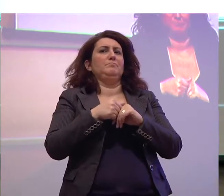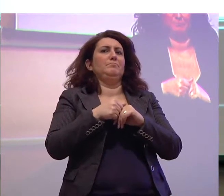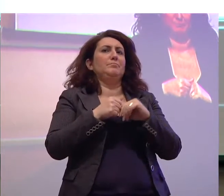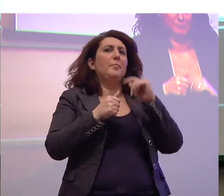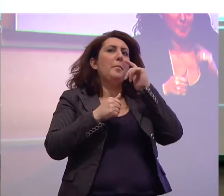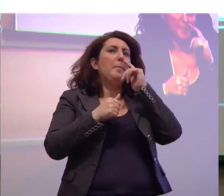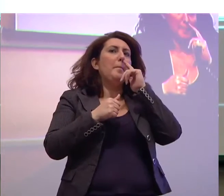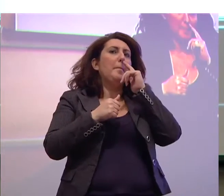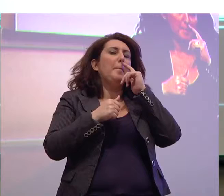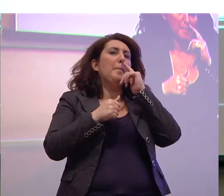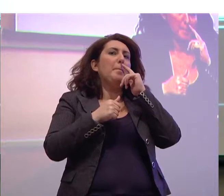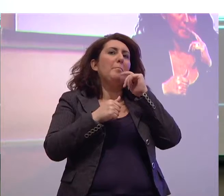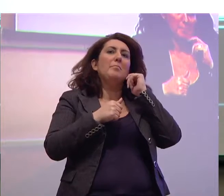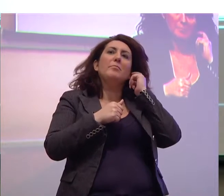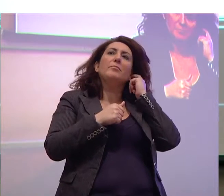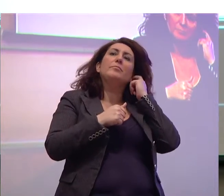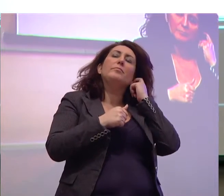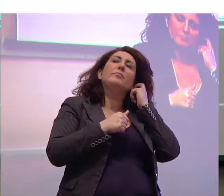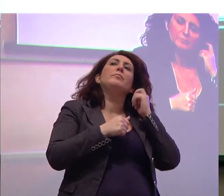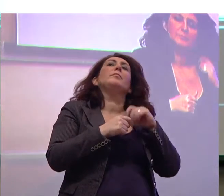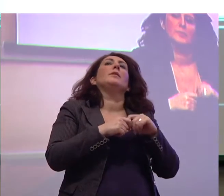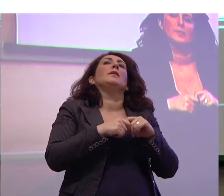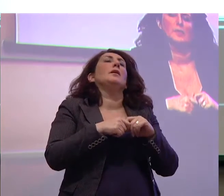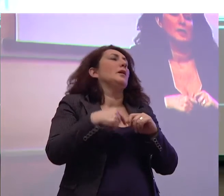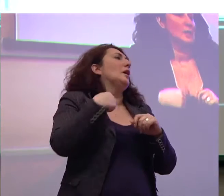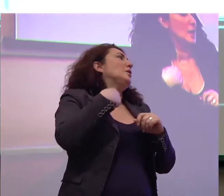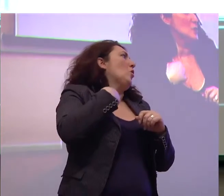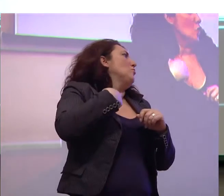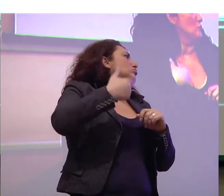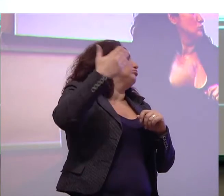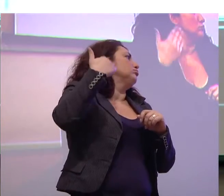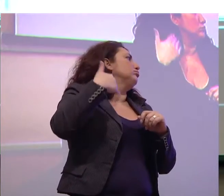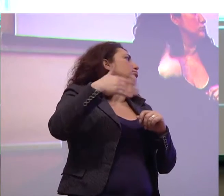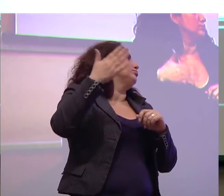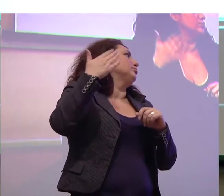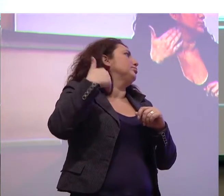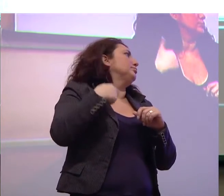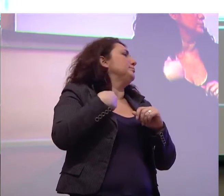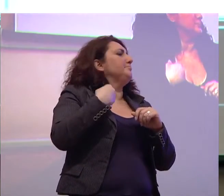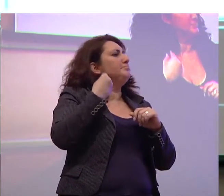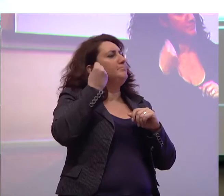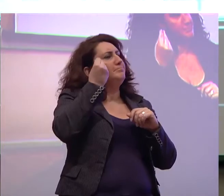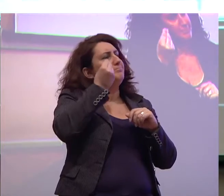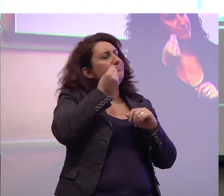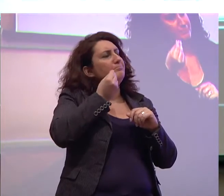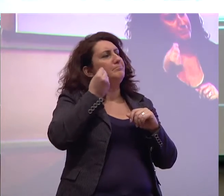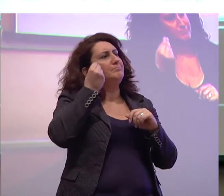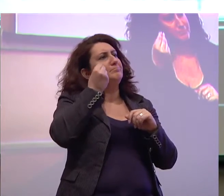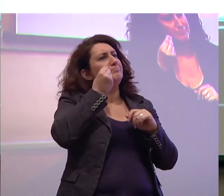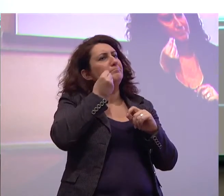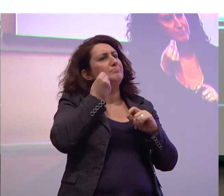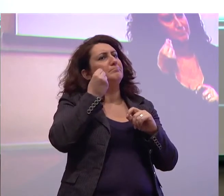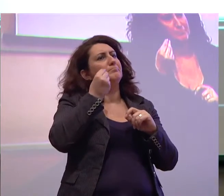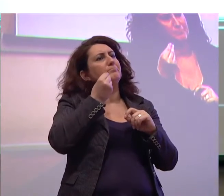mi ero ripromesso di fare un ragionamento su molte